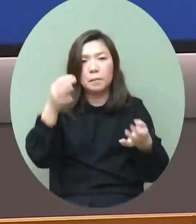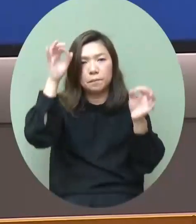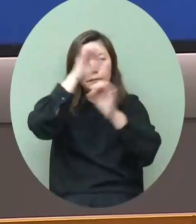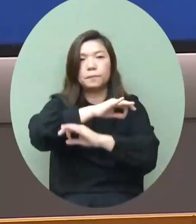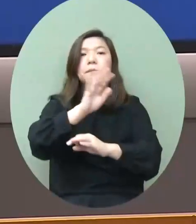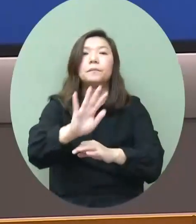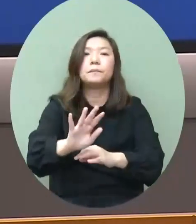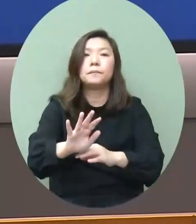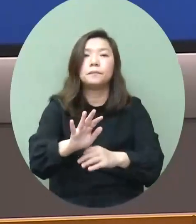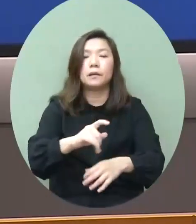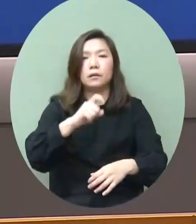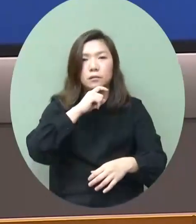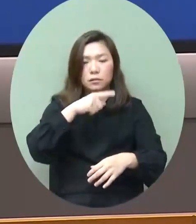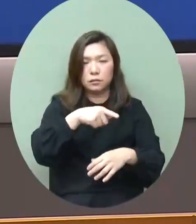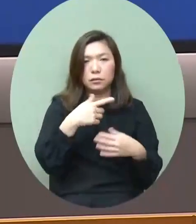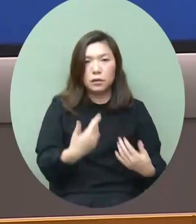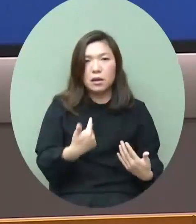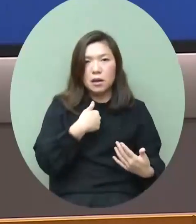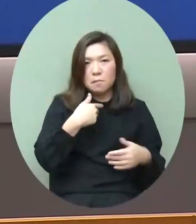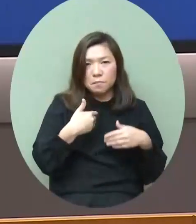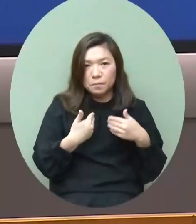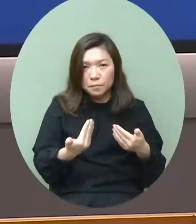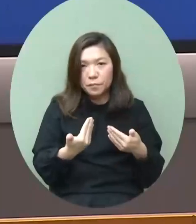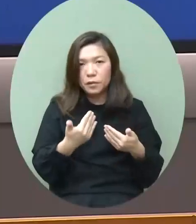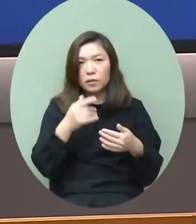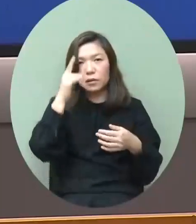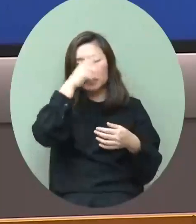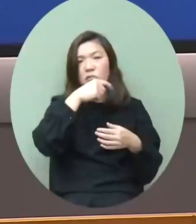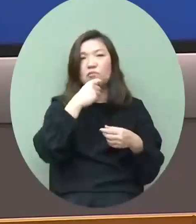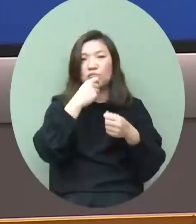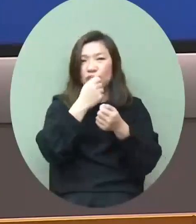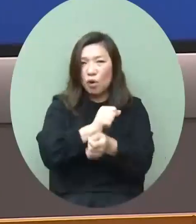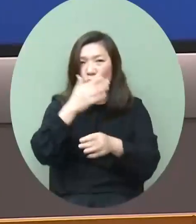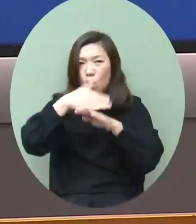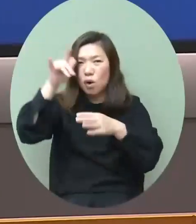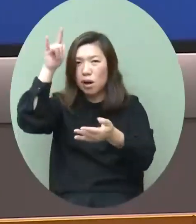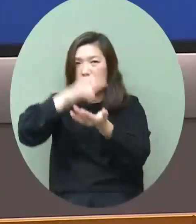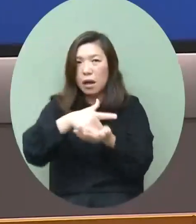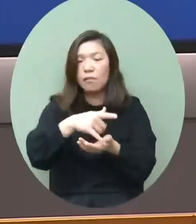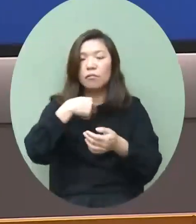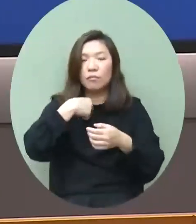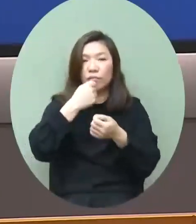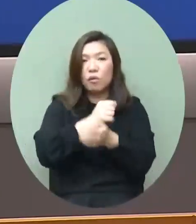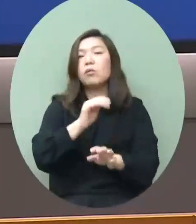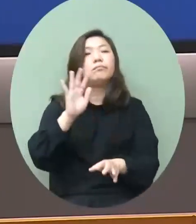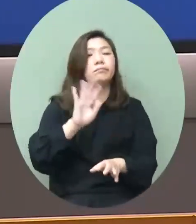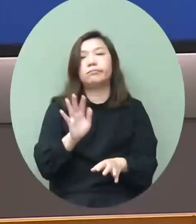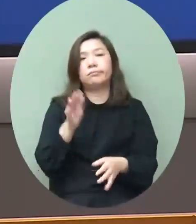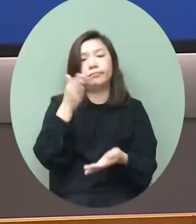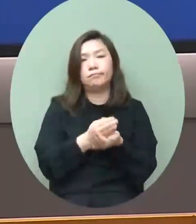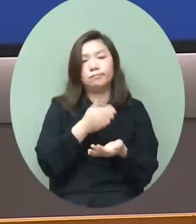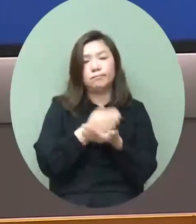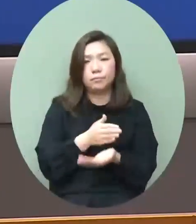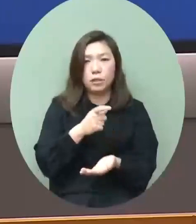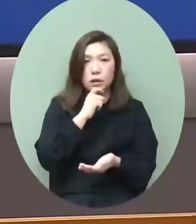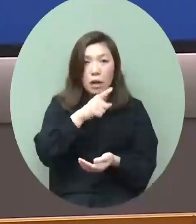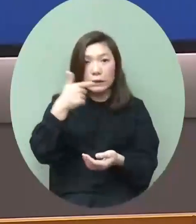不要表述我們採取的措施是一個放寬外防輸入嚴格的外防